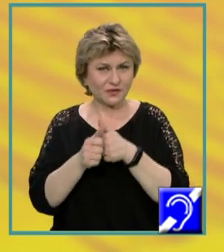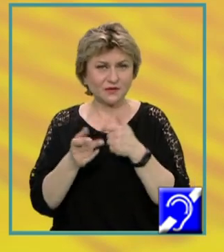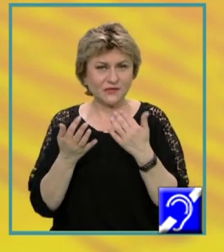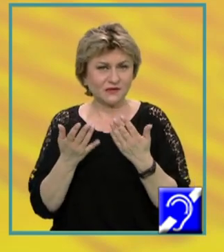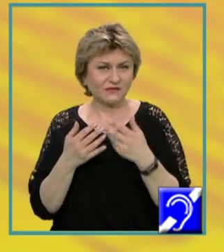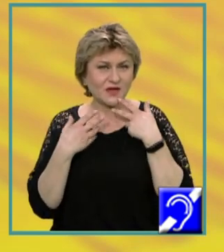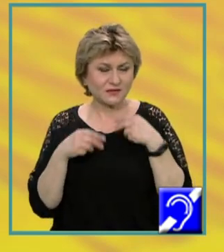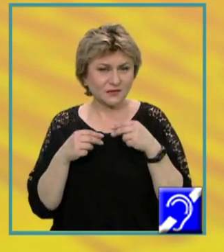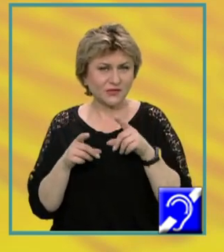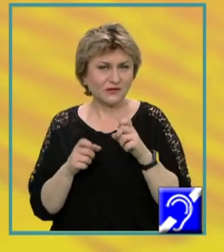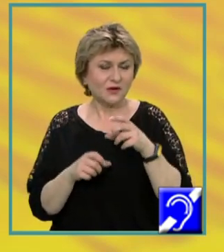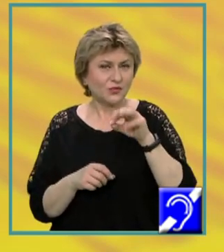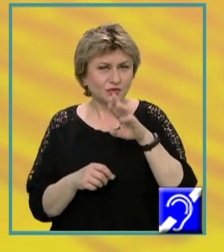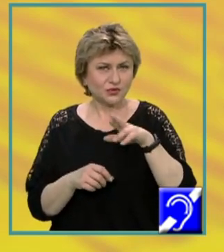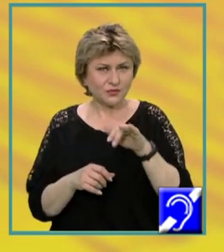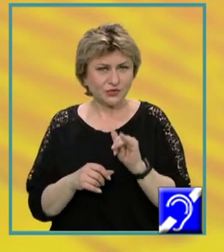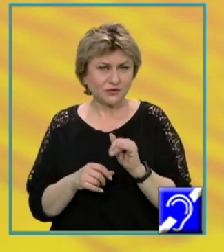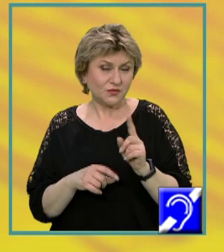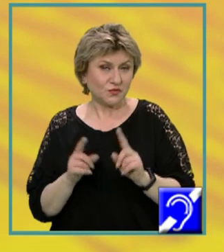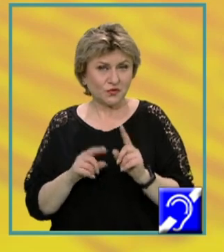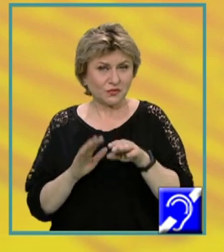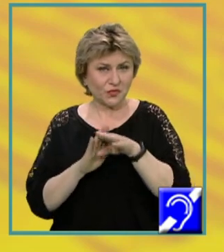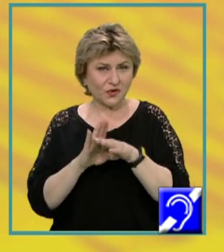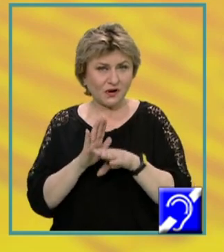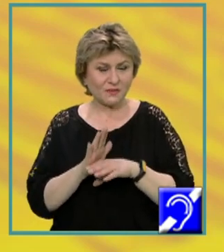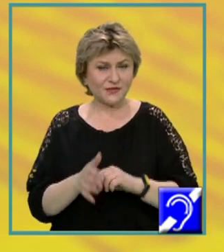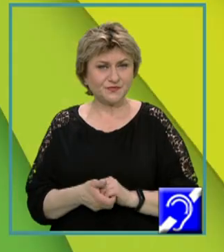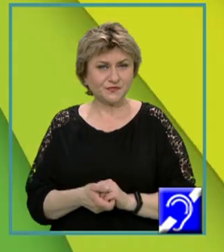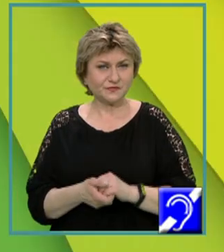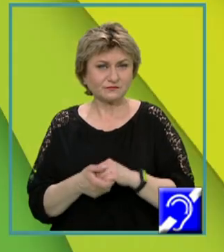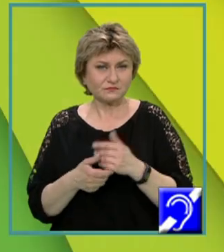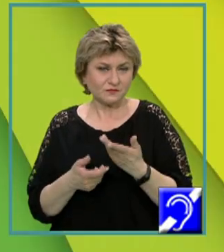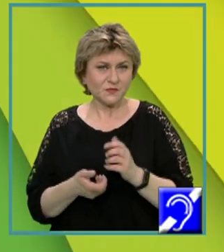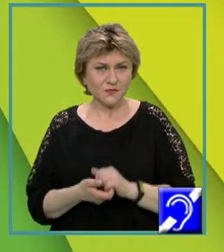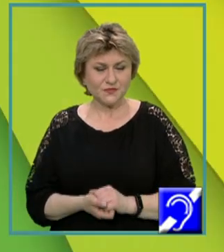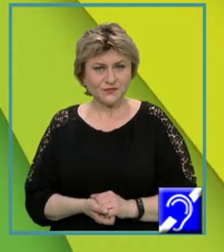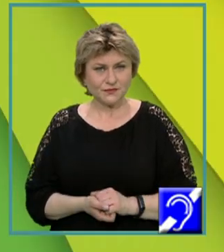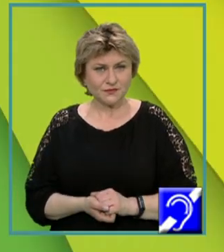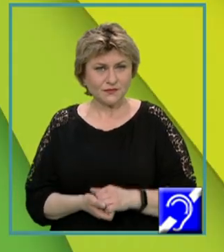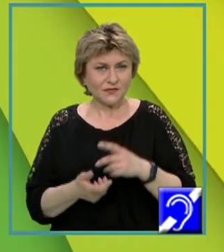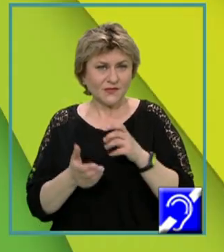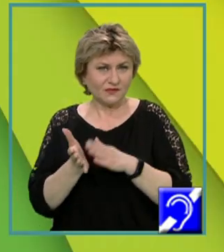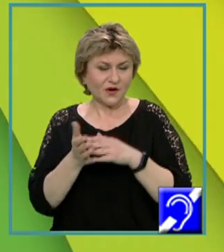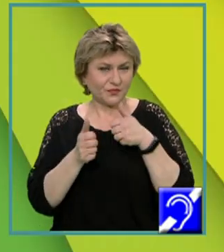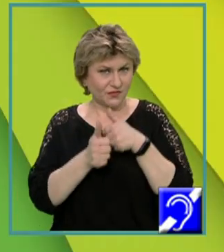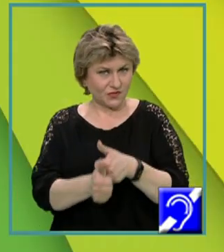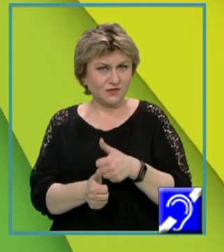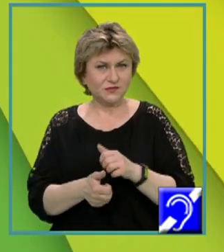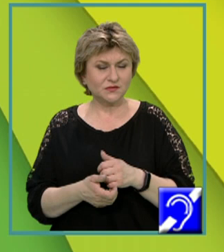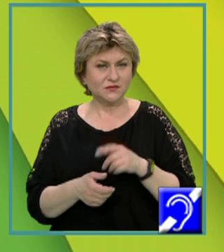exemple de prototipuri ale unor subprograme în limbajul Pascal. De fapt, vom urmări